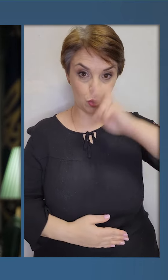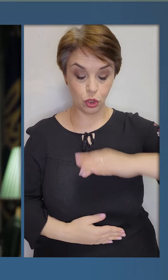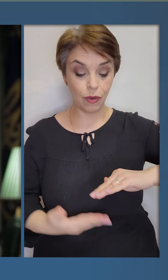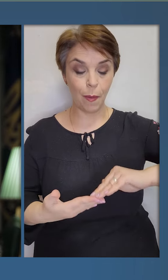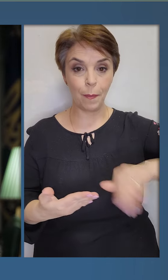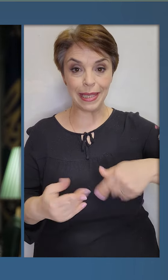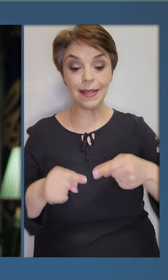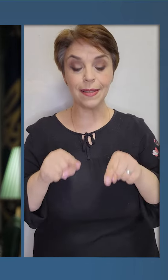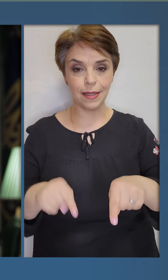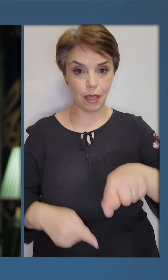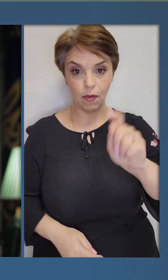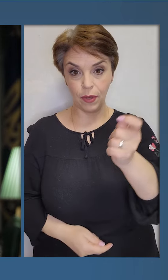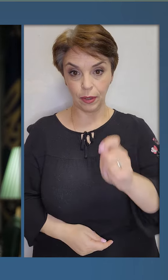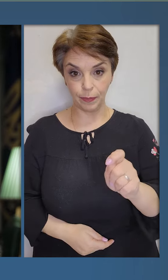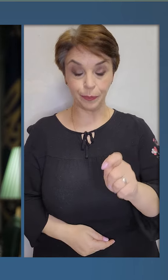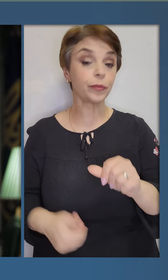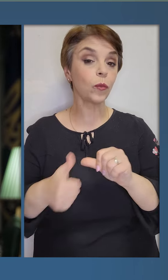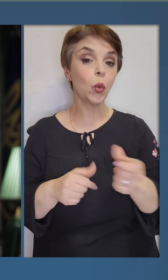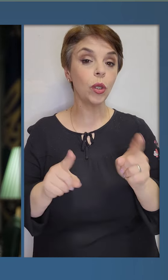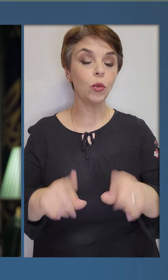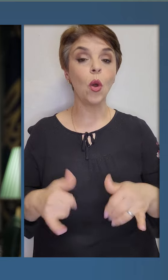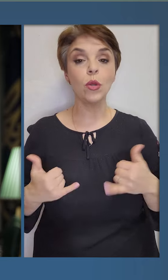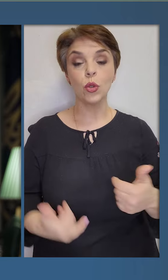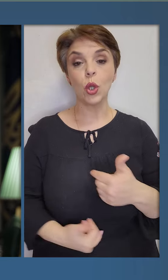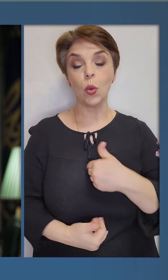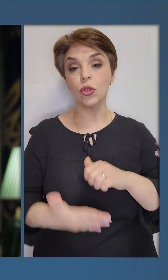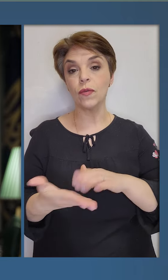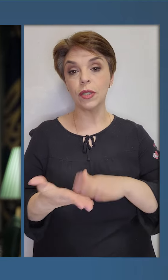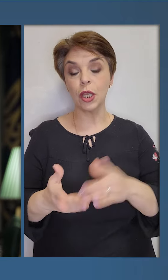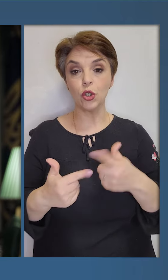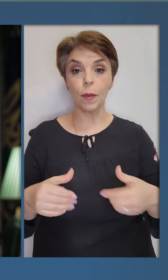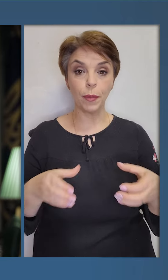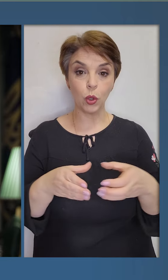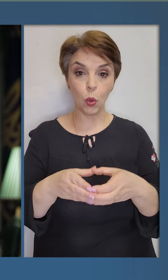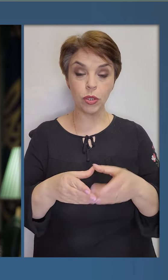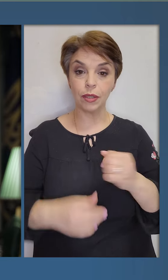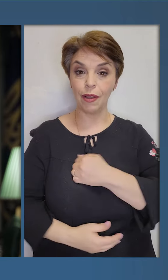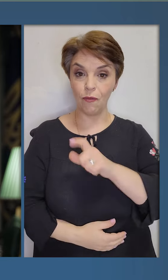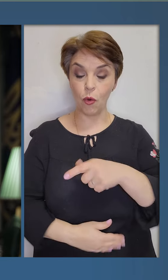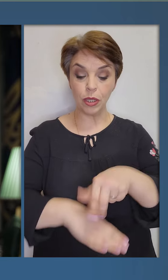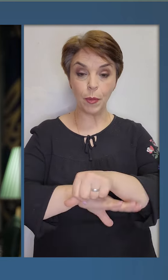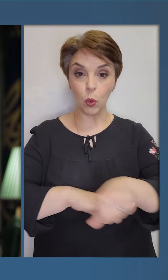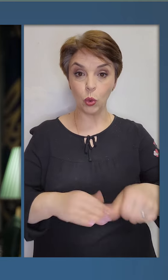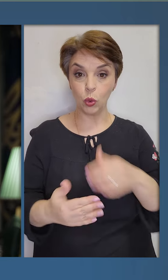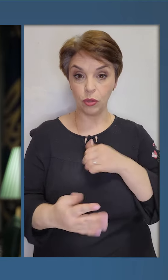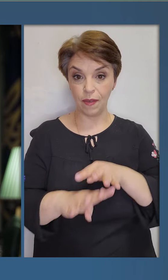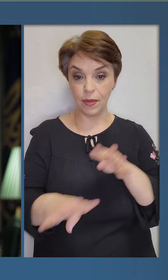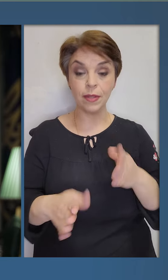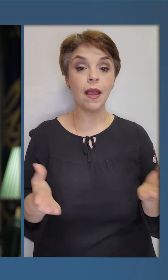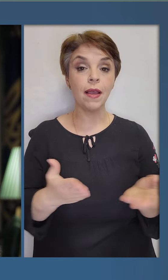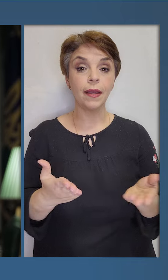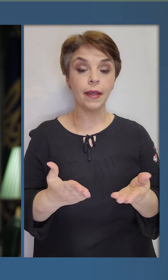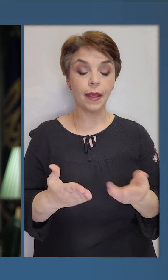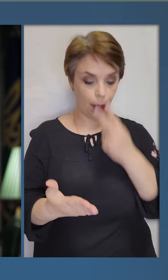держави після цієї війни. Окрім того, сьогодні я хочу відзначити підрозділи та воїнів прикордонних військ,